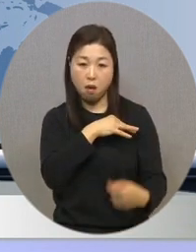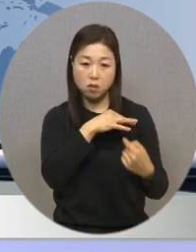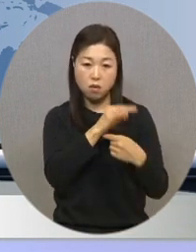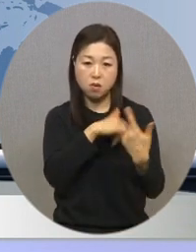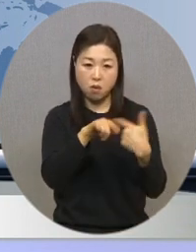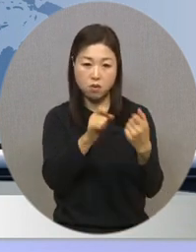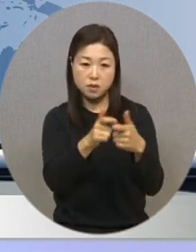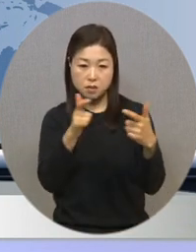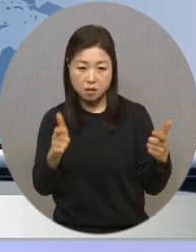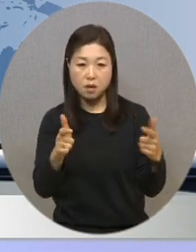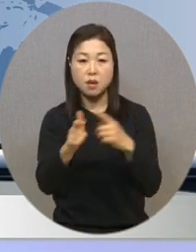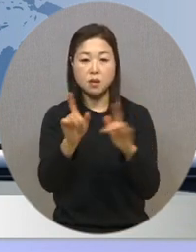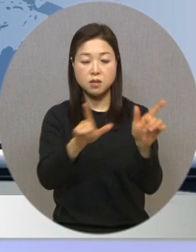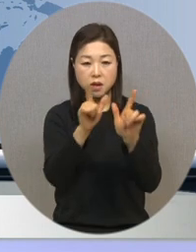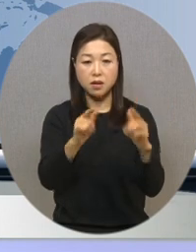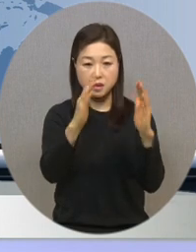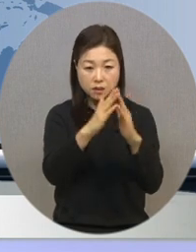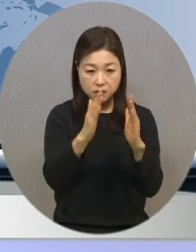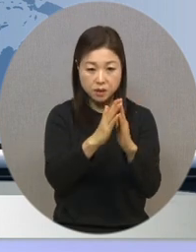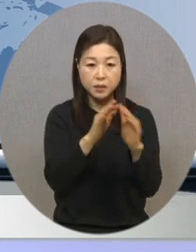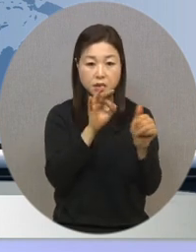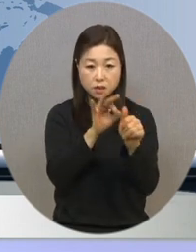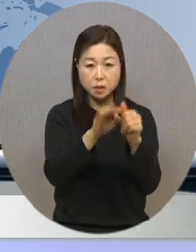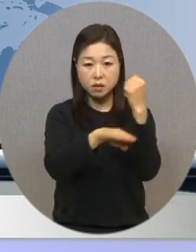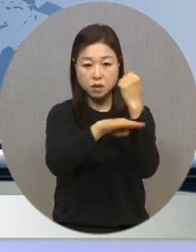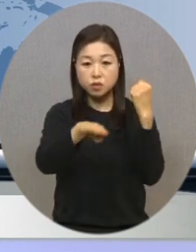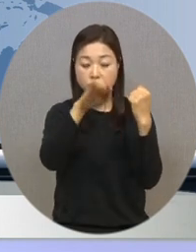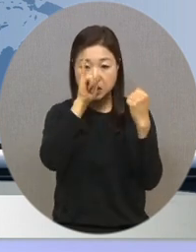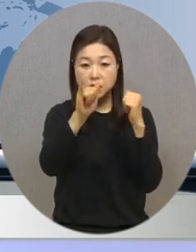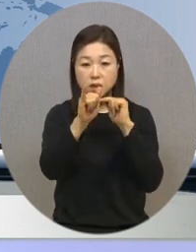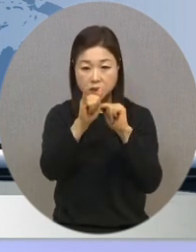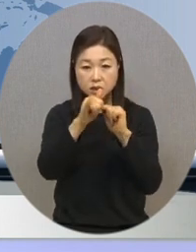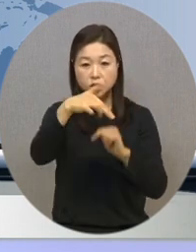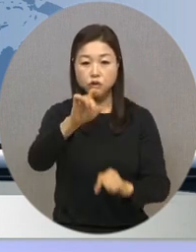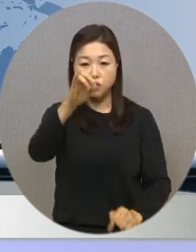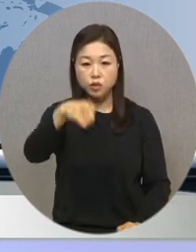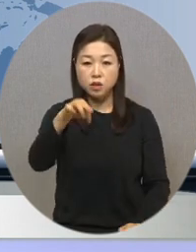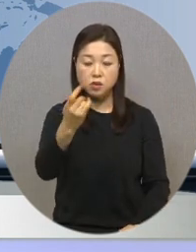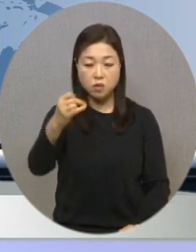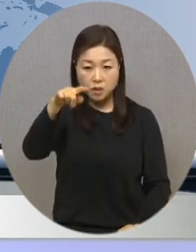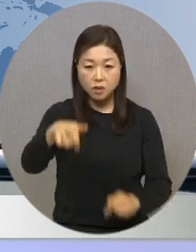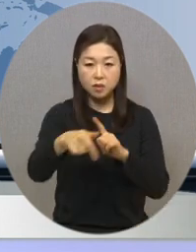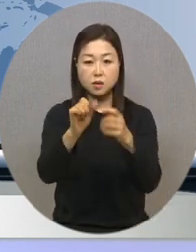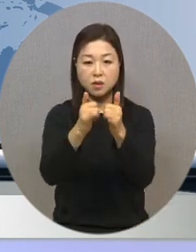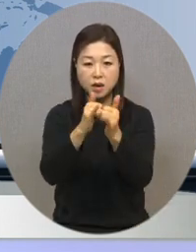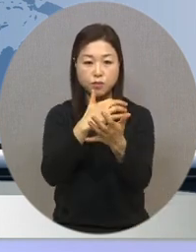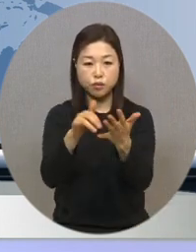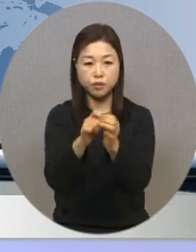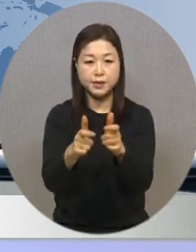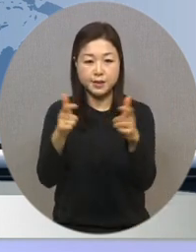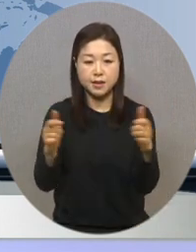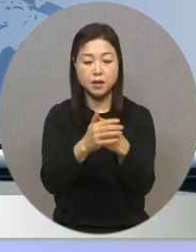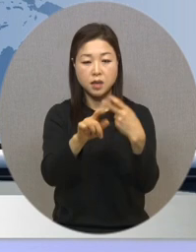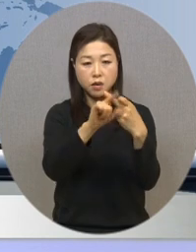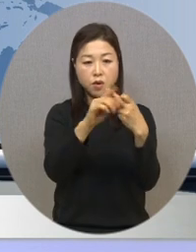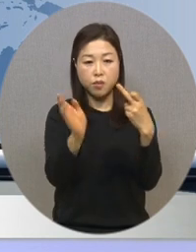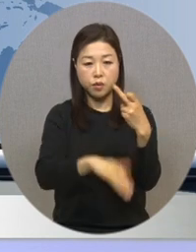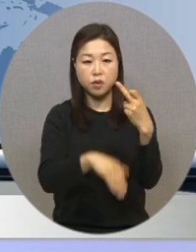생계주거급여의 선정기준이 되는 기준중위소득을 상향합니다. 또 2월부터는